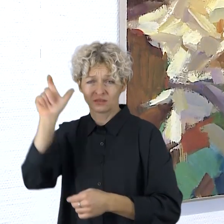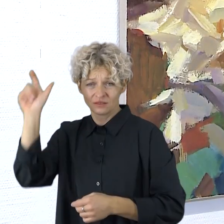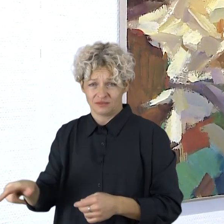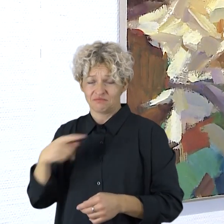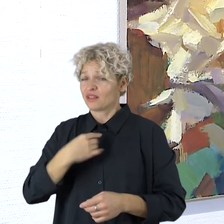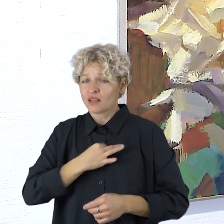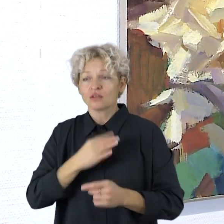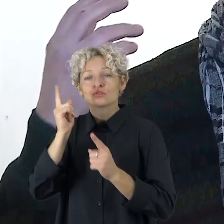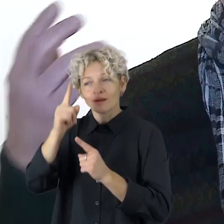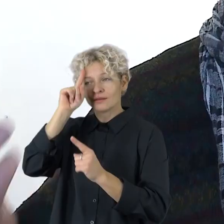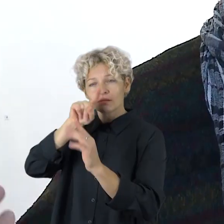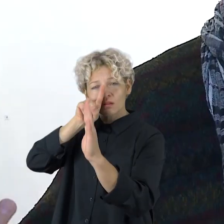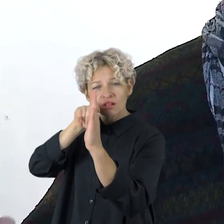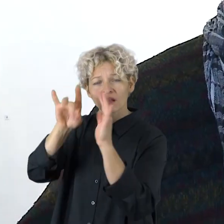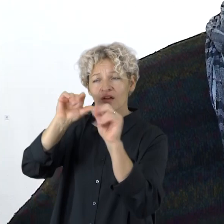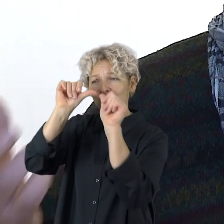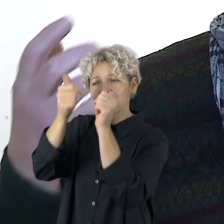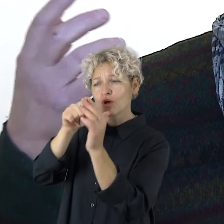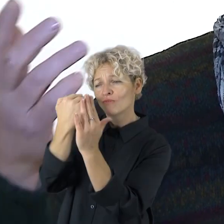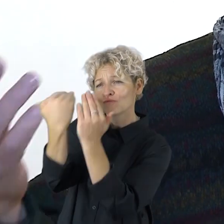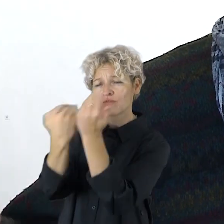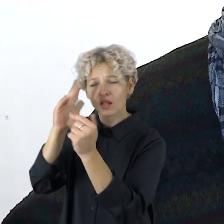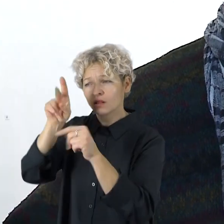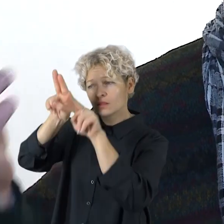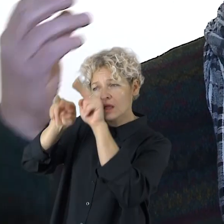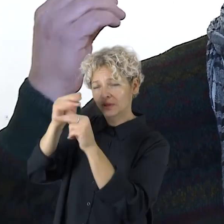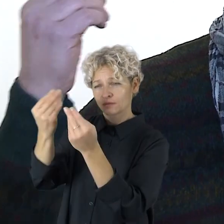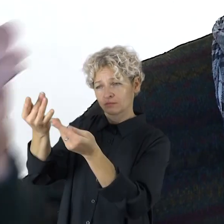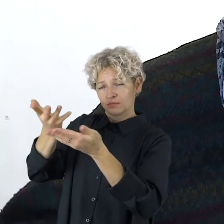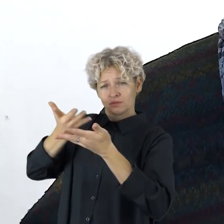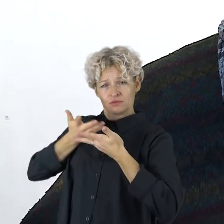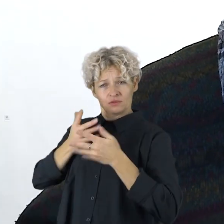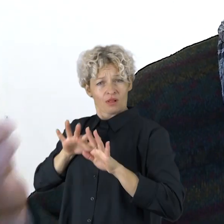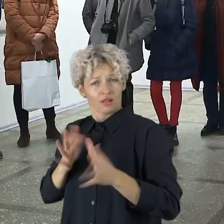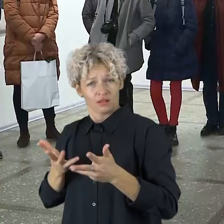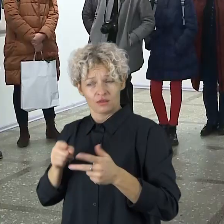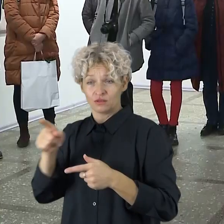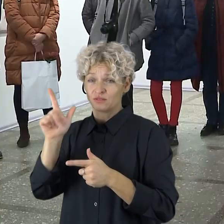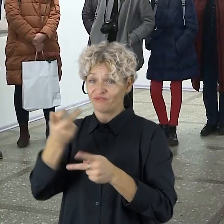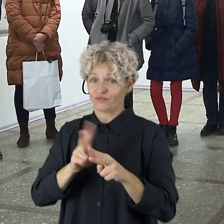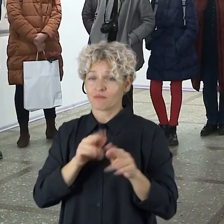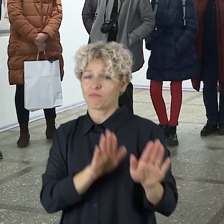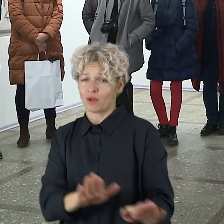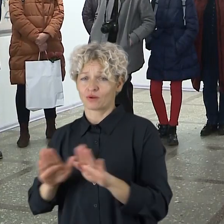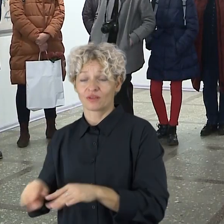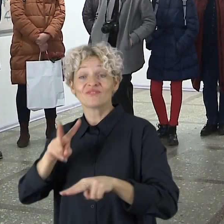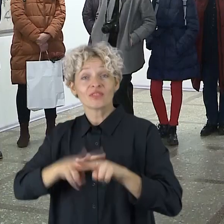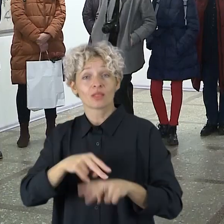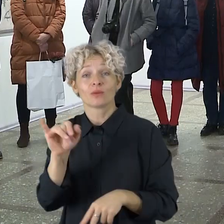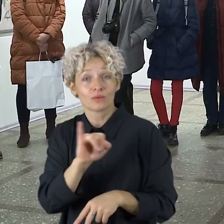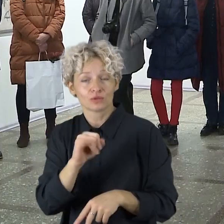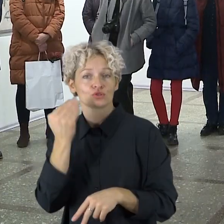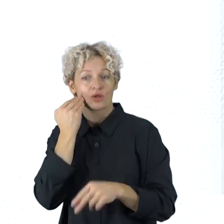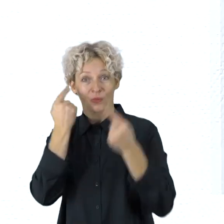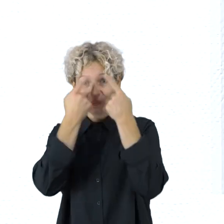motyva, bet ir pačią tapybą, kaip pūstoniai, potepis uždėtas. Ryčio Garalevičiaus paroda šviesa